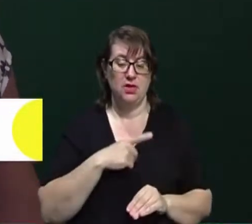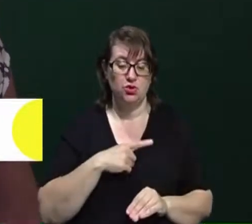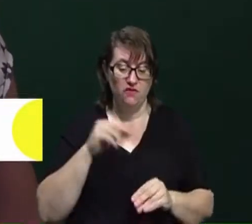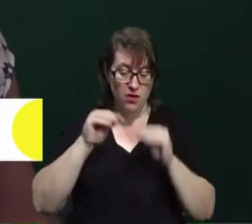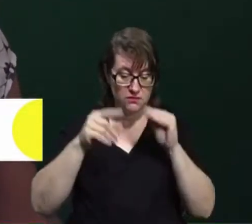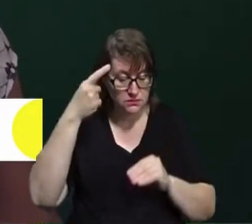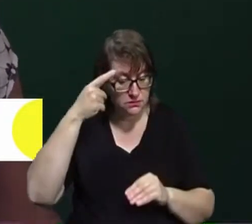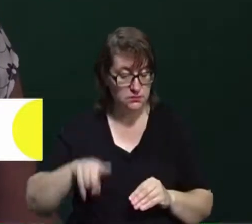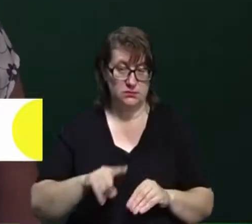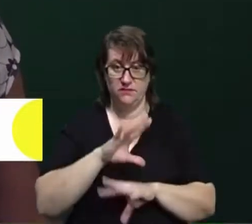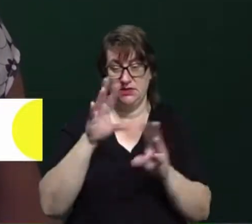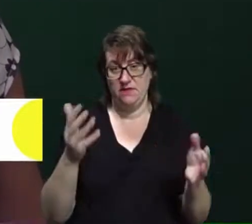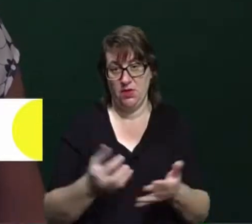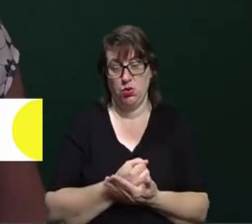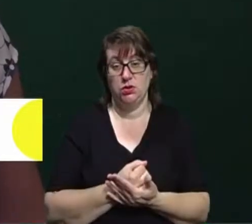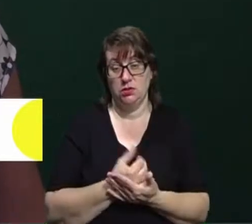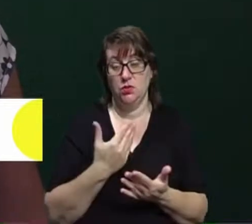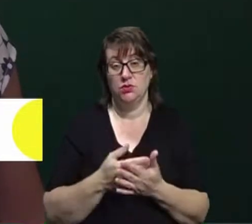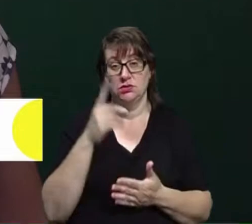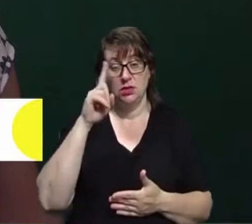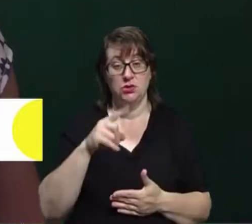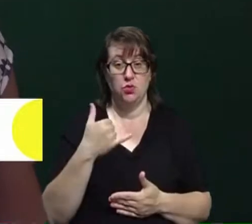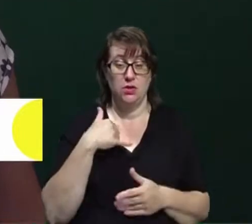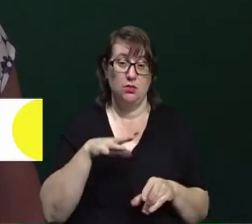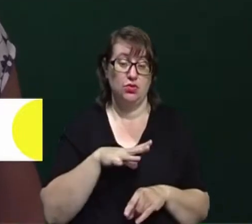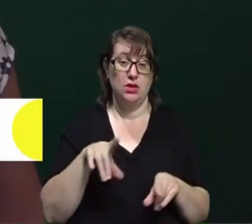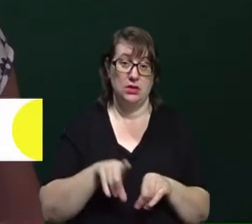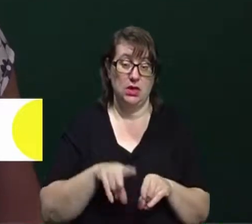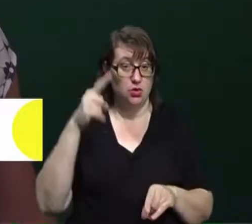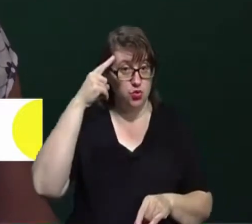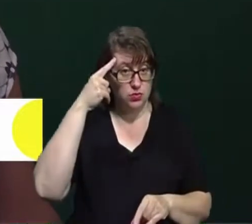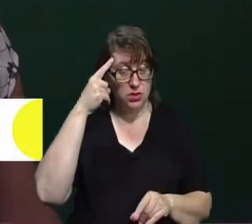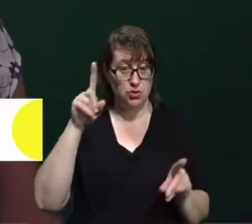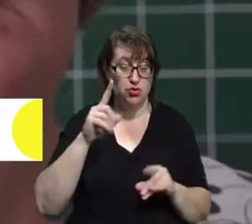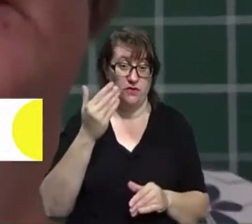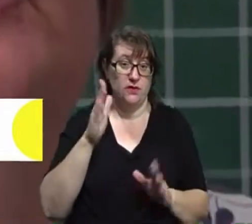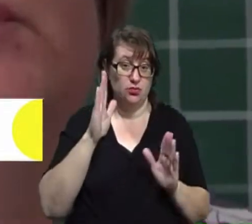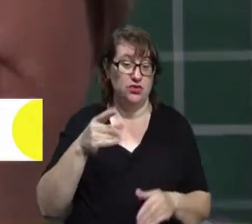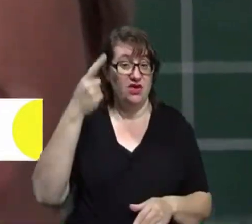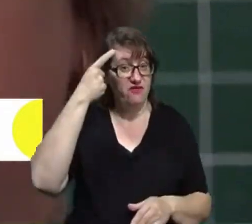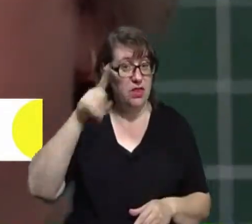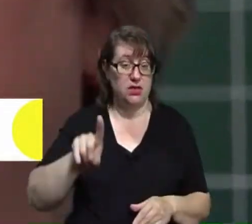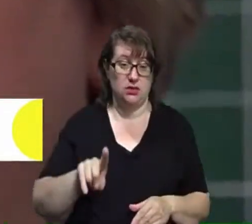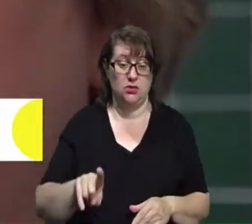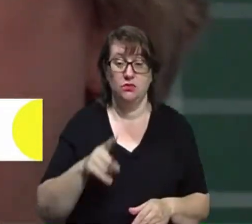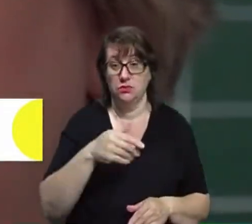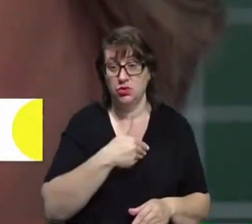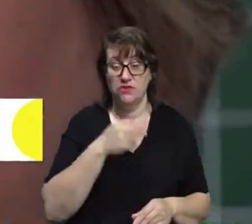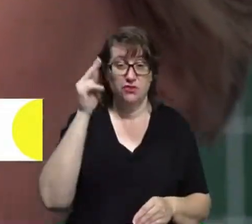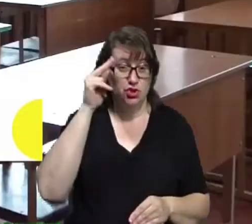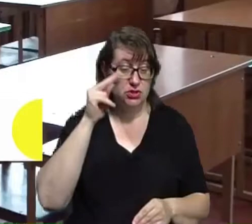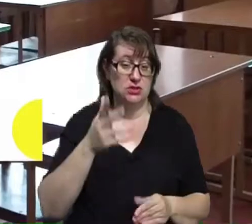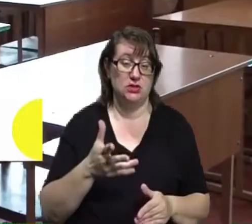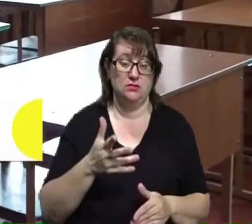нього все виходило, і от ви знаєте, у мене була така думка, що він стане вінохідником. Він хотів вчитися, він